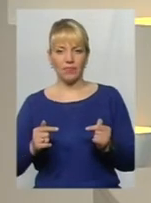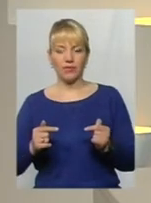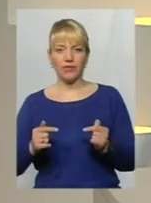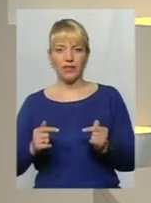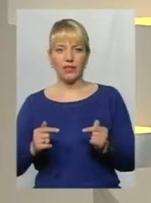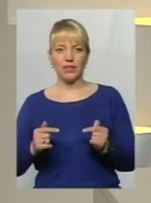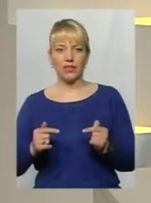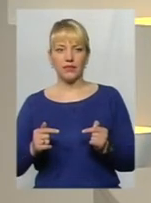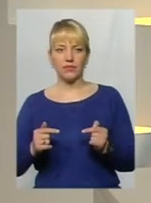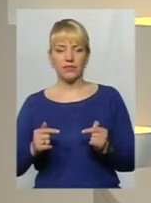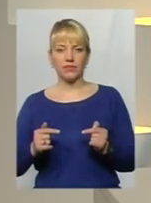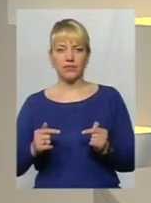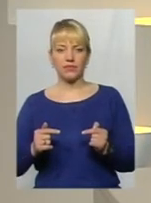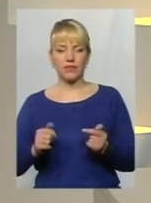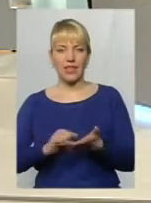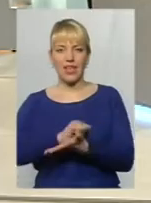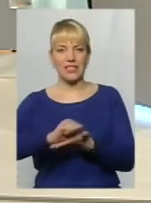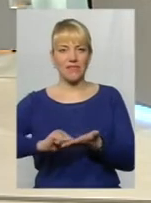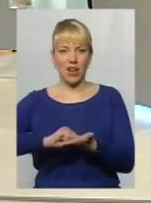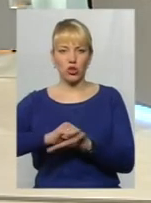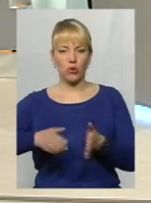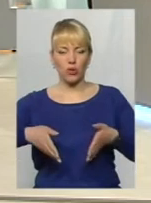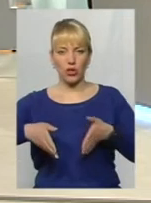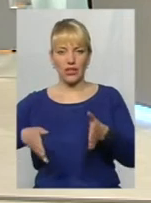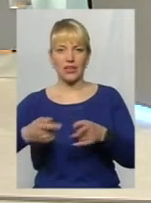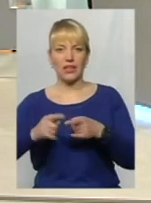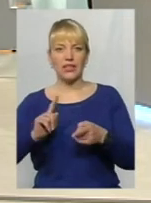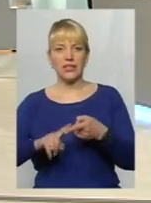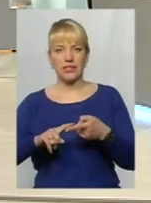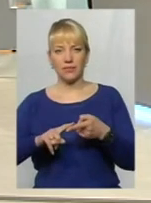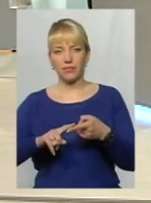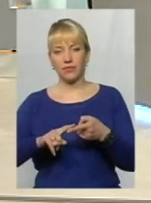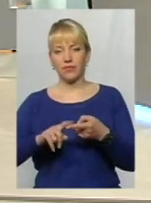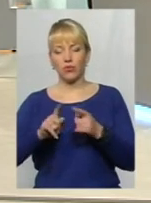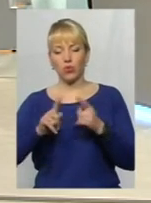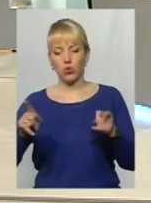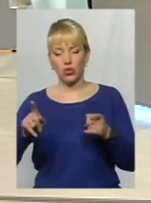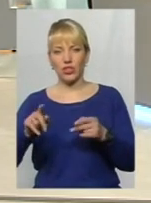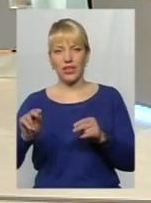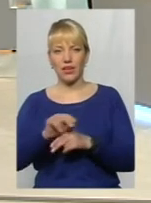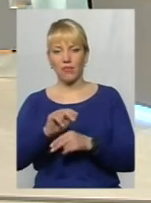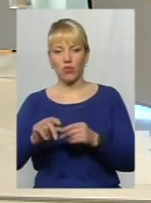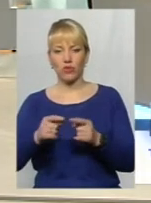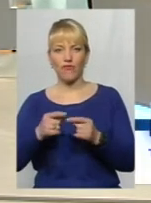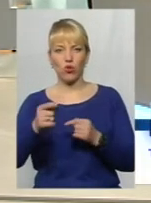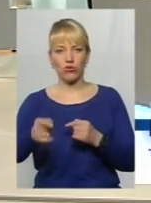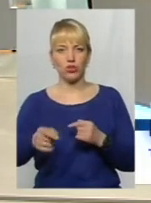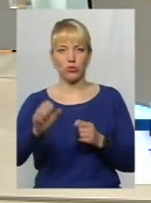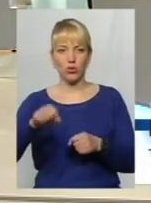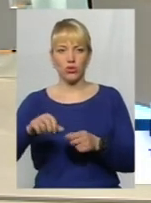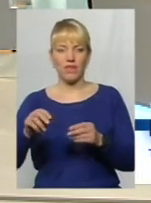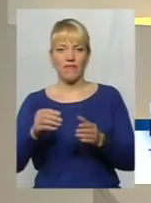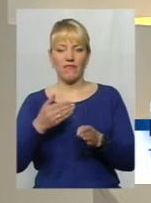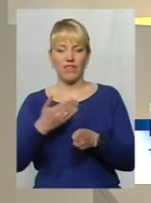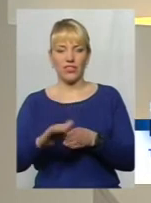асфальтобетонного покриття. Тобто по поточному ремонту на довжину вулиці можна виділити 40